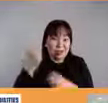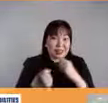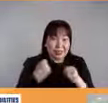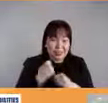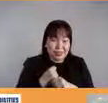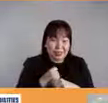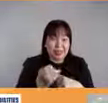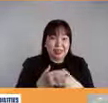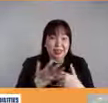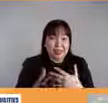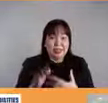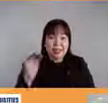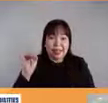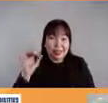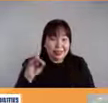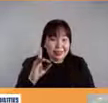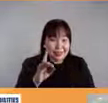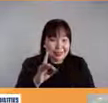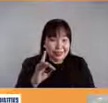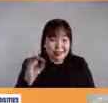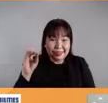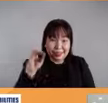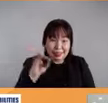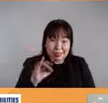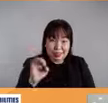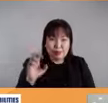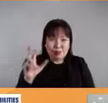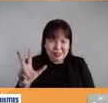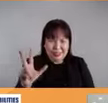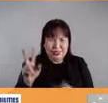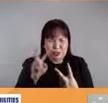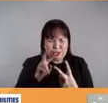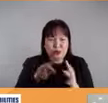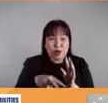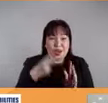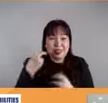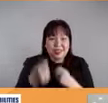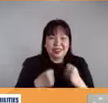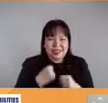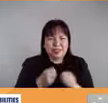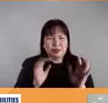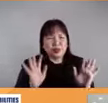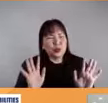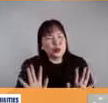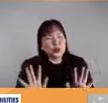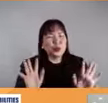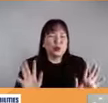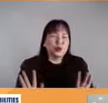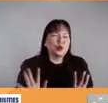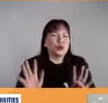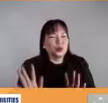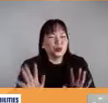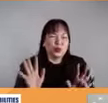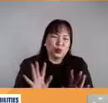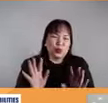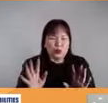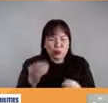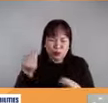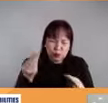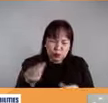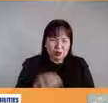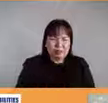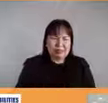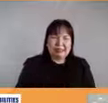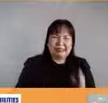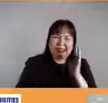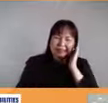International Day of Persons with Disability pagkatapos yan medyo papahinga naman Okay